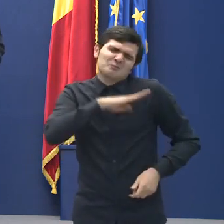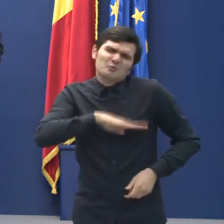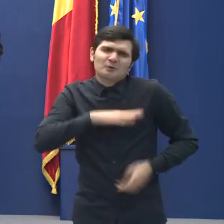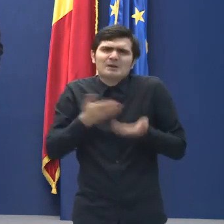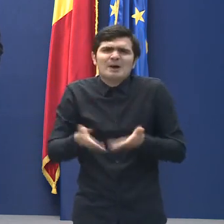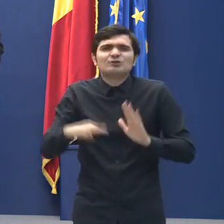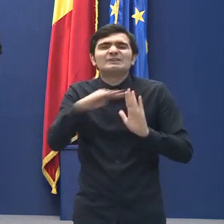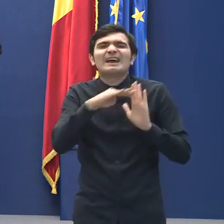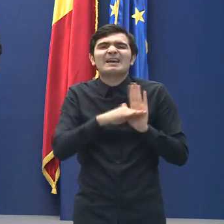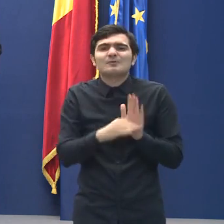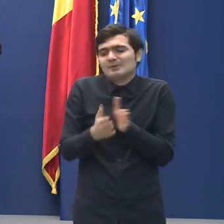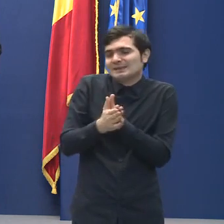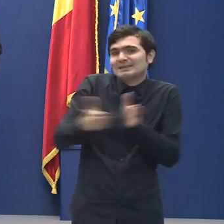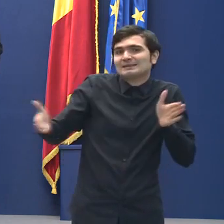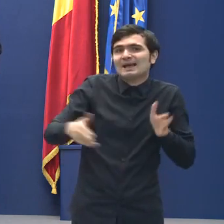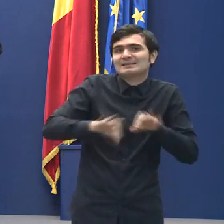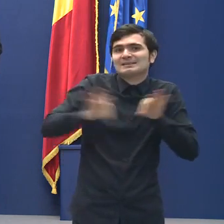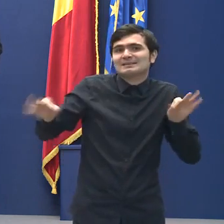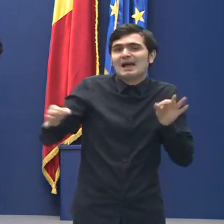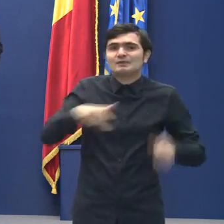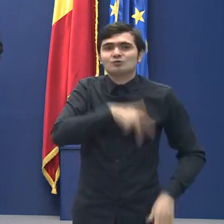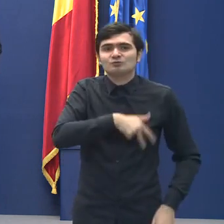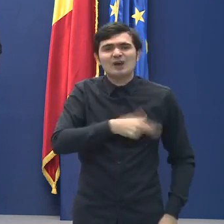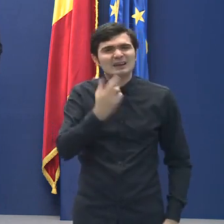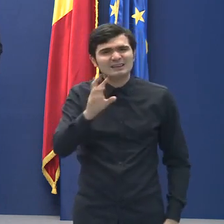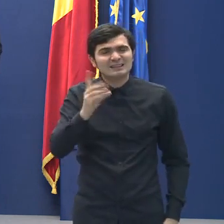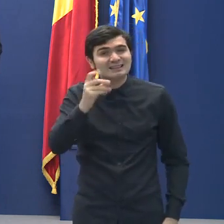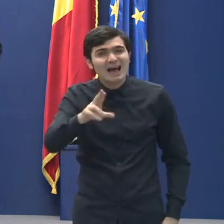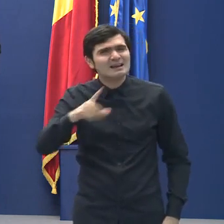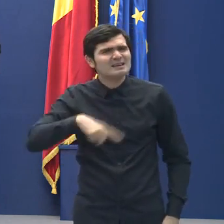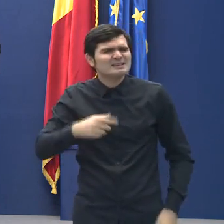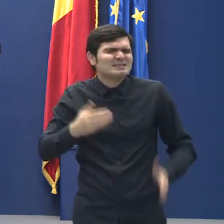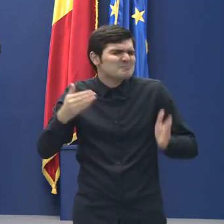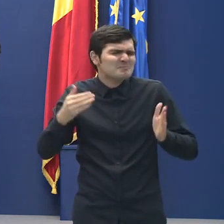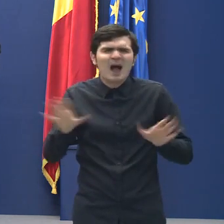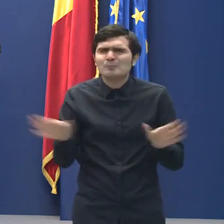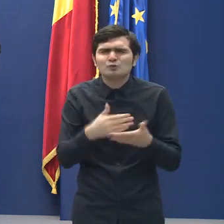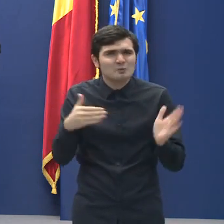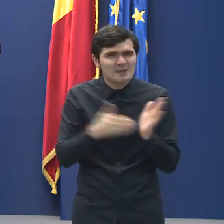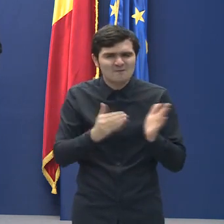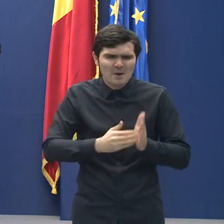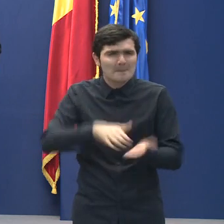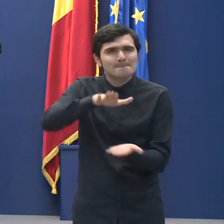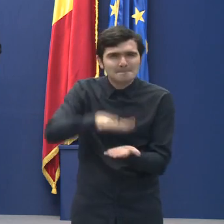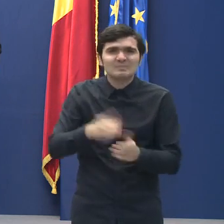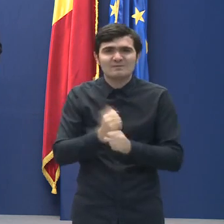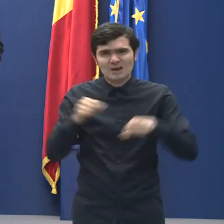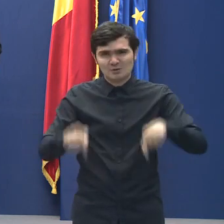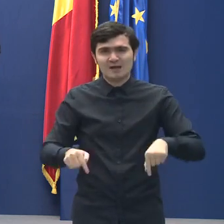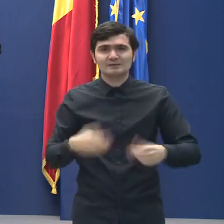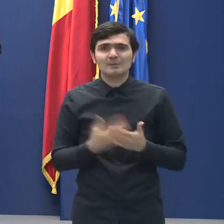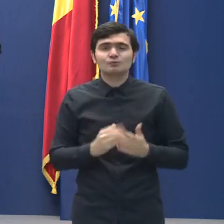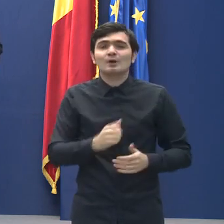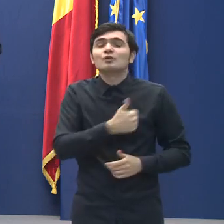socială, dar este neapărat nevoie să facem acest lucru, pentru că doar așa putem trece